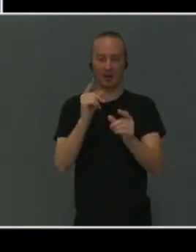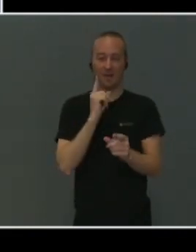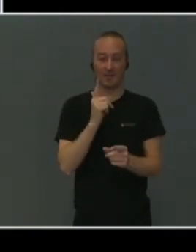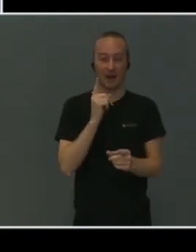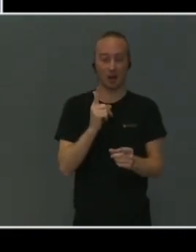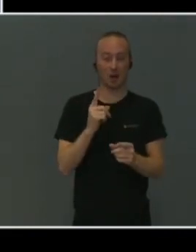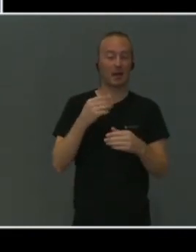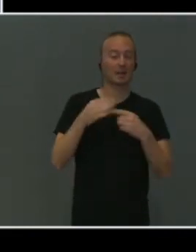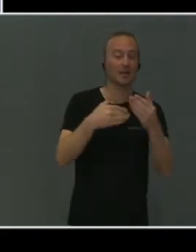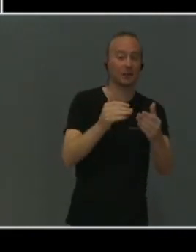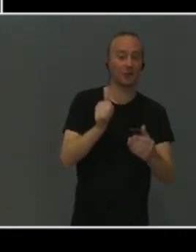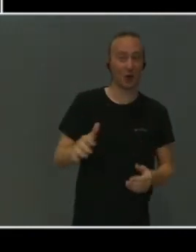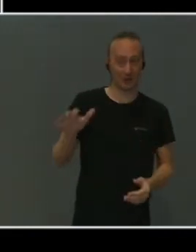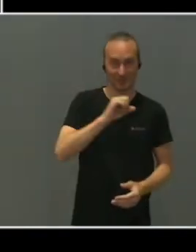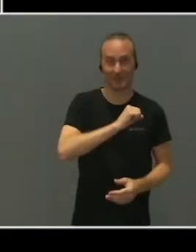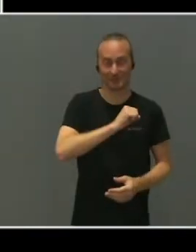oss alle.